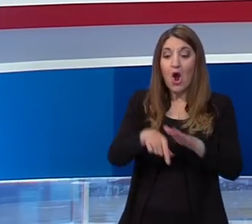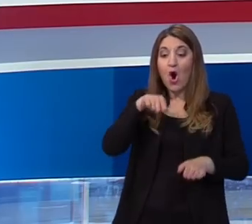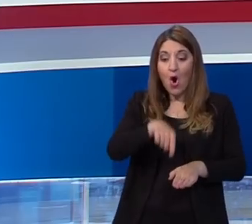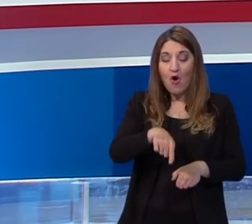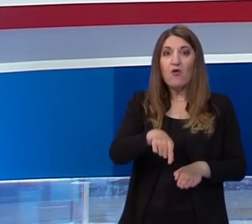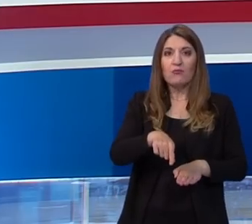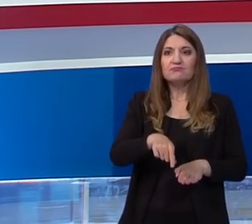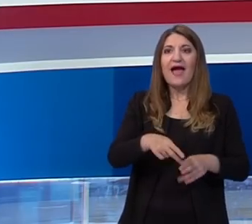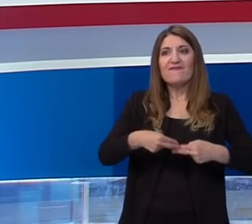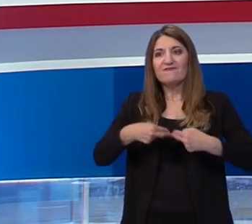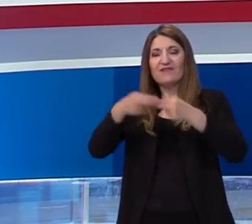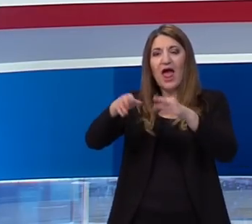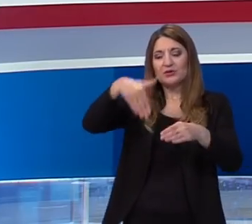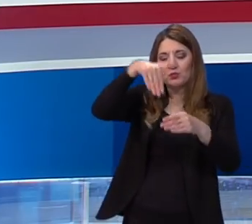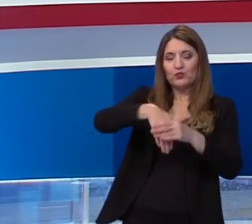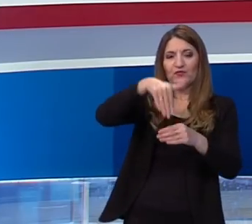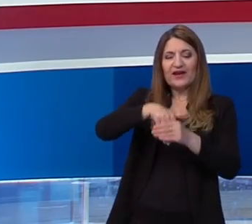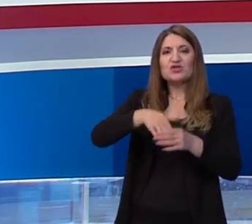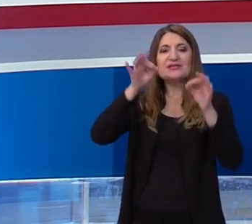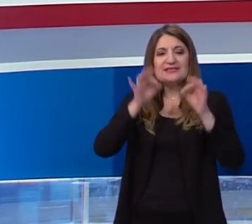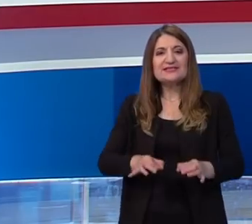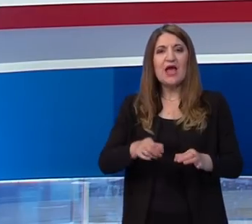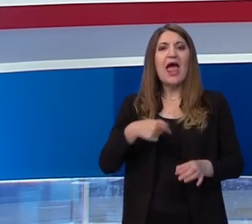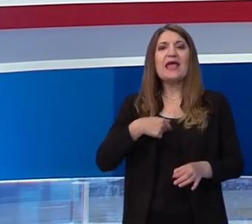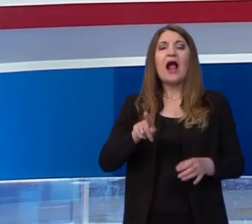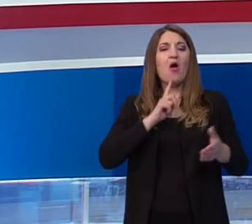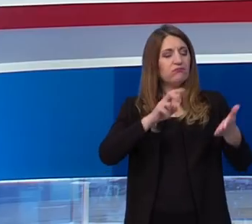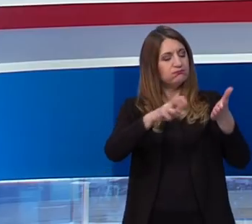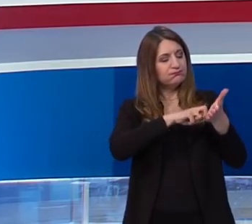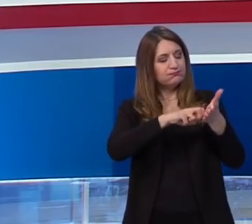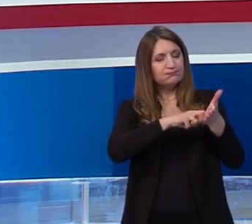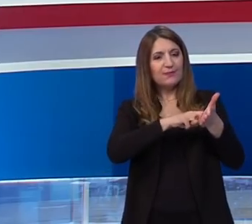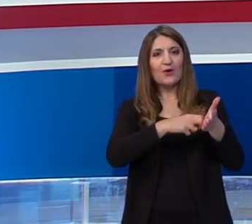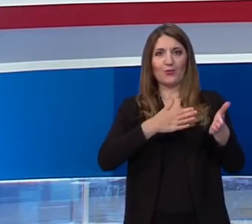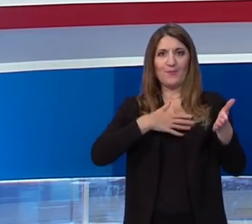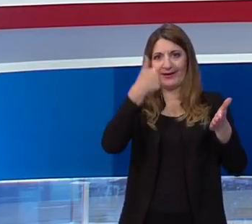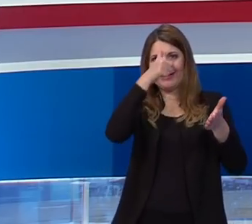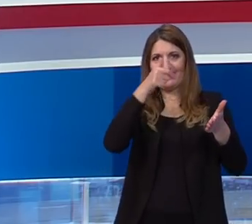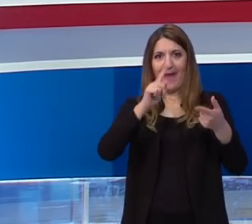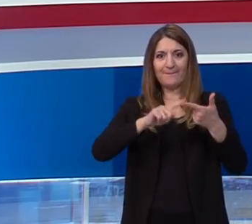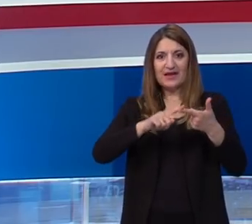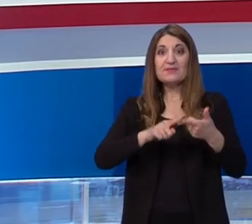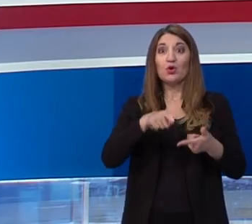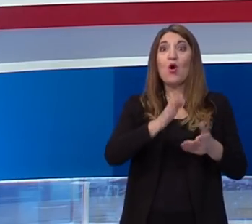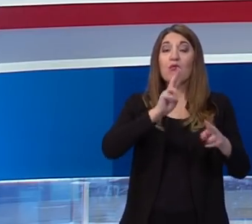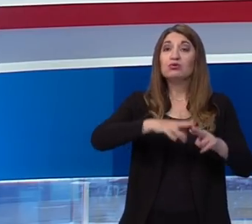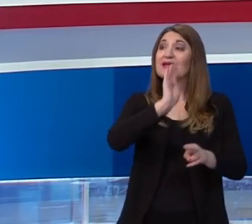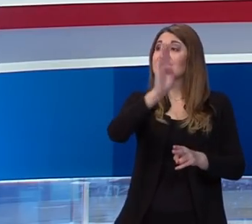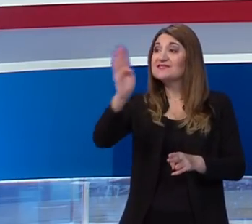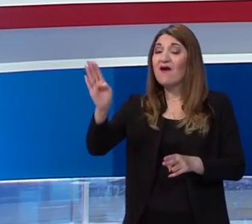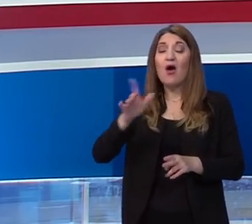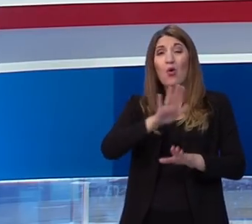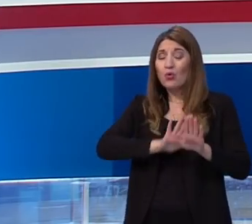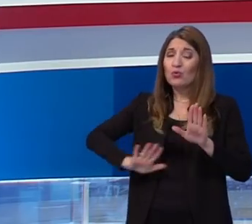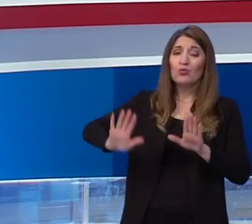paket vratiti tu sigurnosnu vrećicu, da sam ja tamo samo bar kod koji će neko čitati i da će tako biti svatko me. U